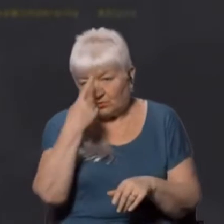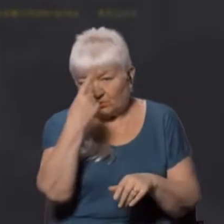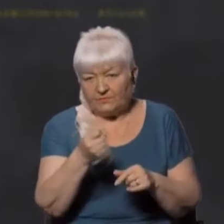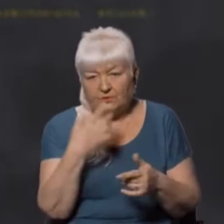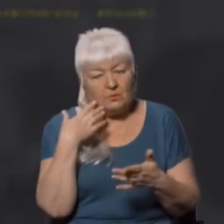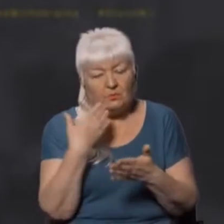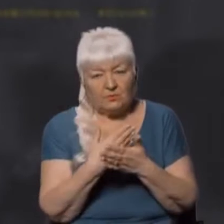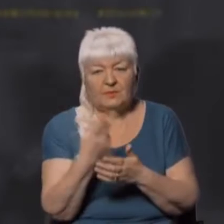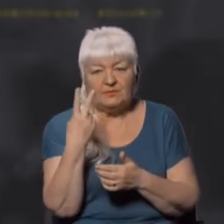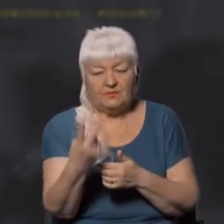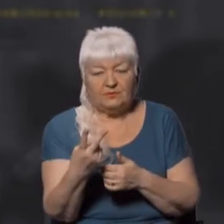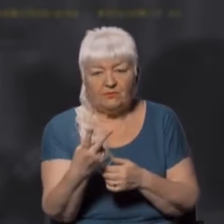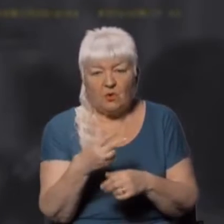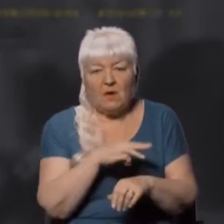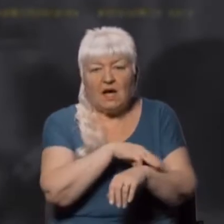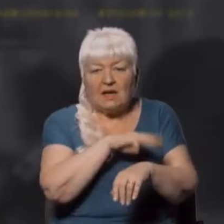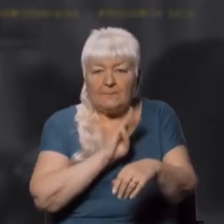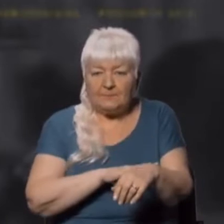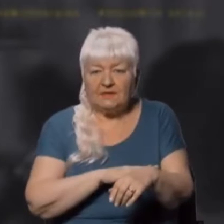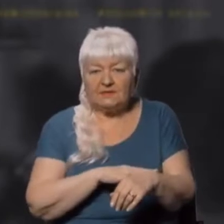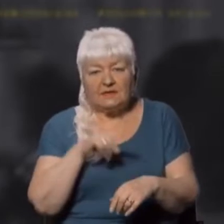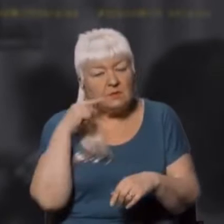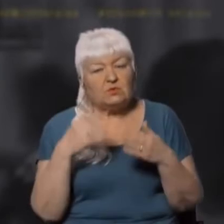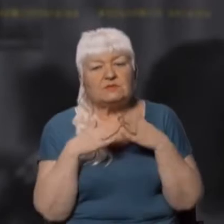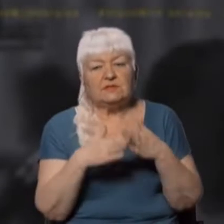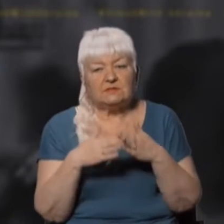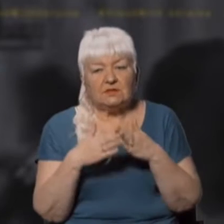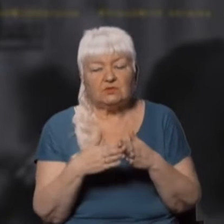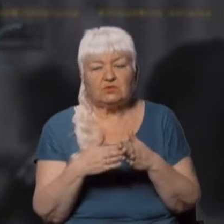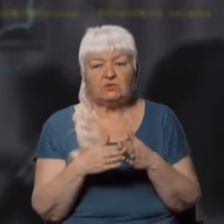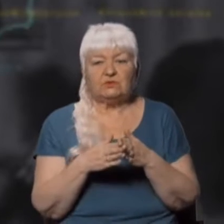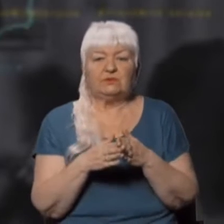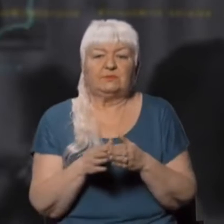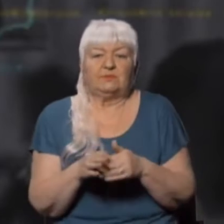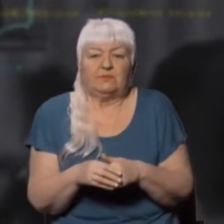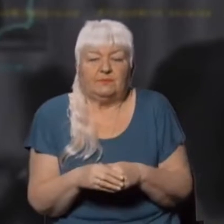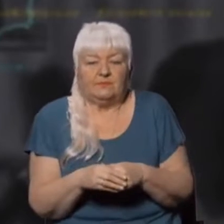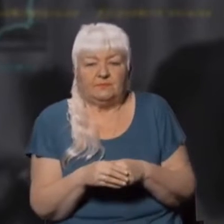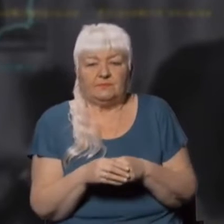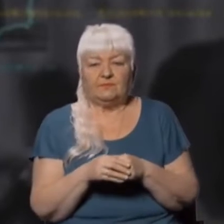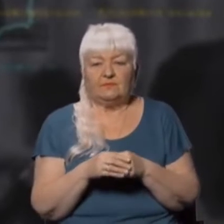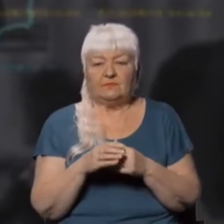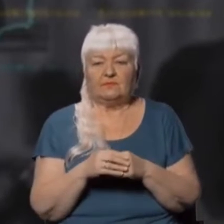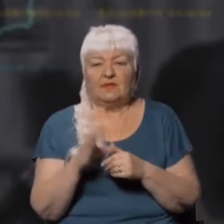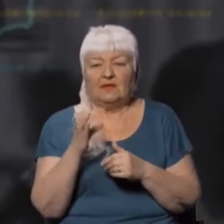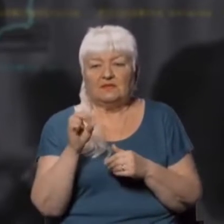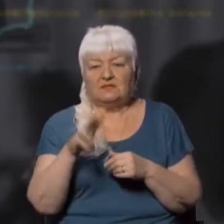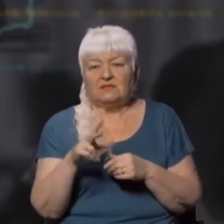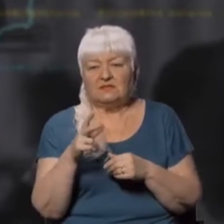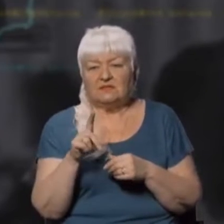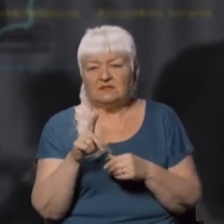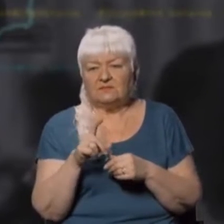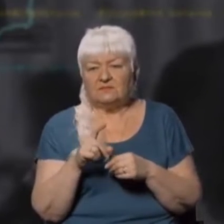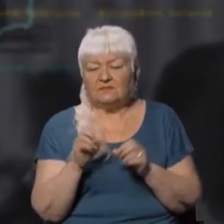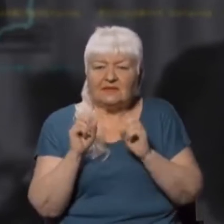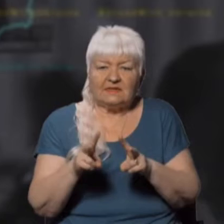капітанам російських суден, це саме «Матрос Позинич» та «Михаїл Нинашев» за частиною 2 статті 332 з приміткою 1